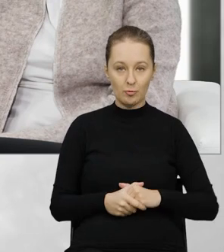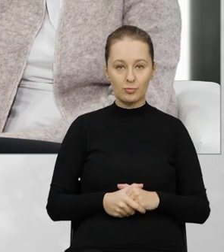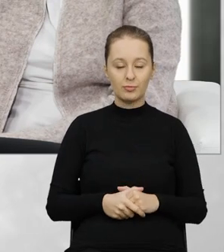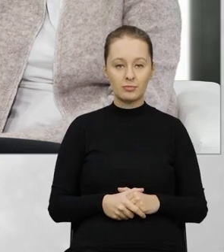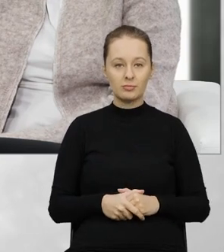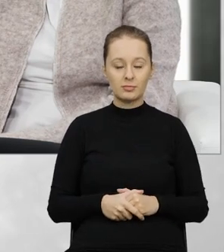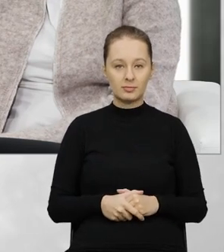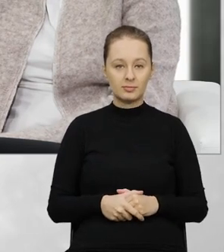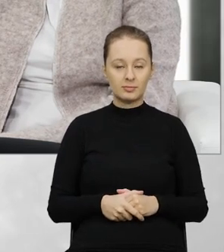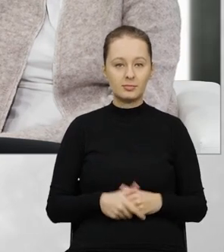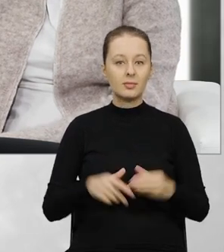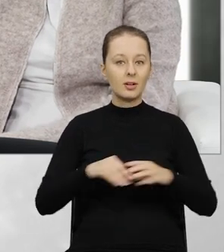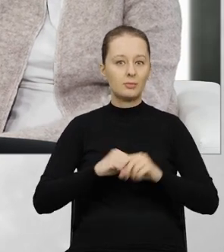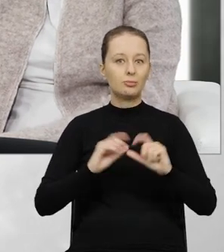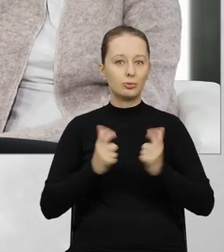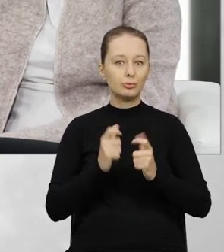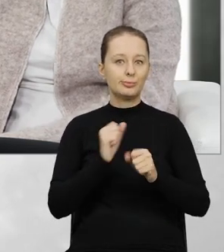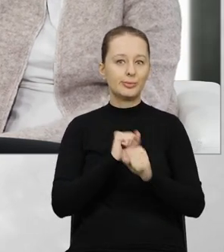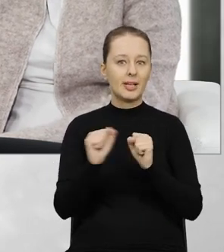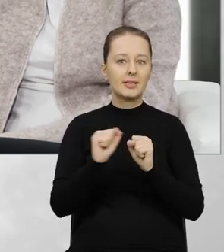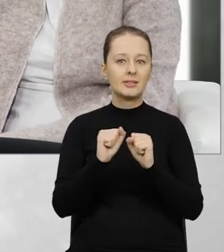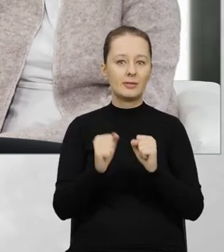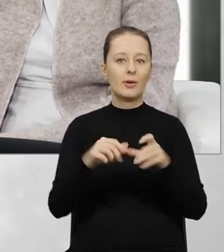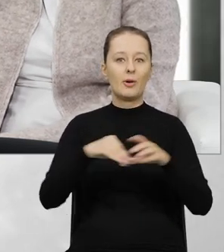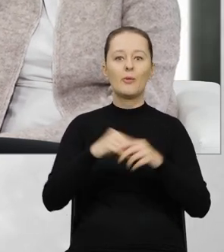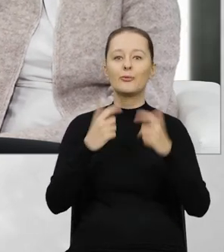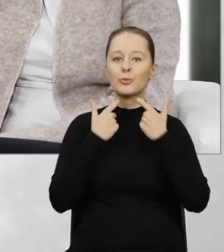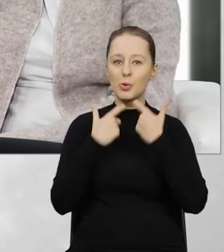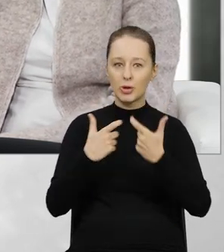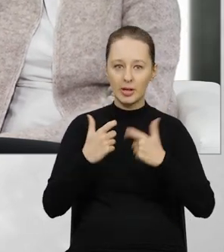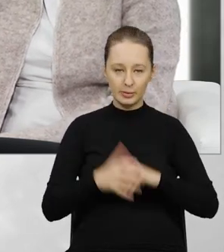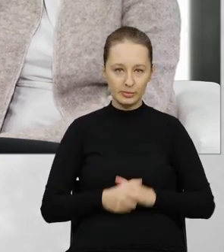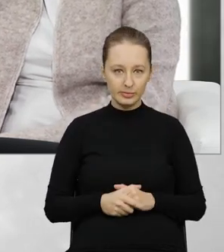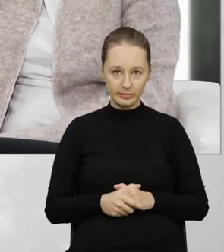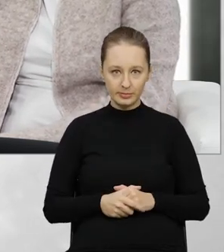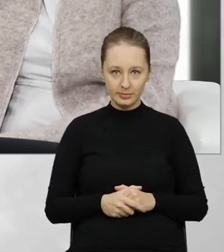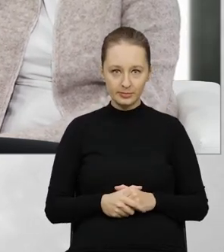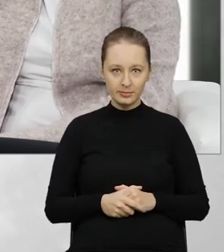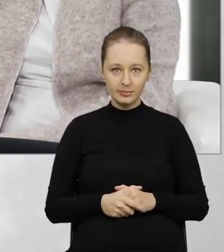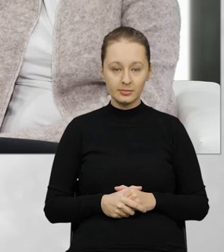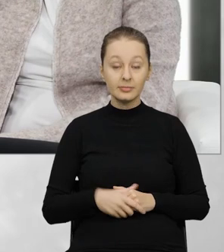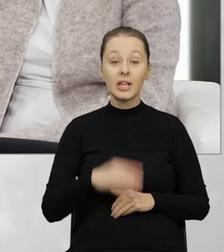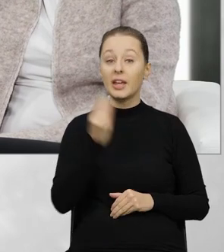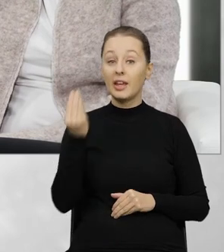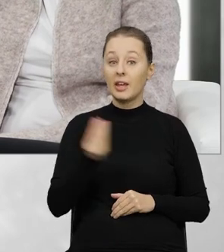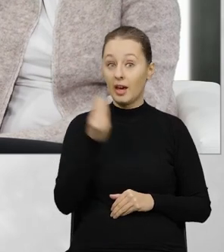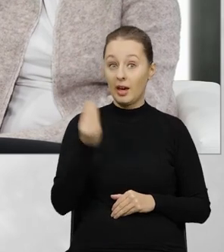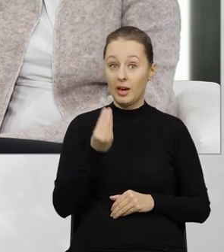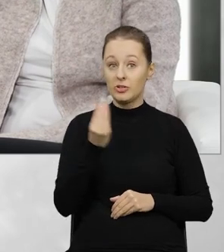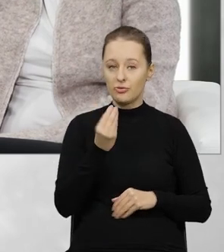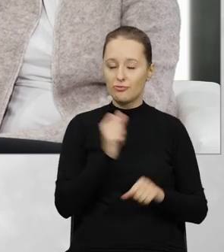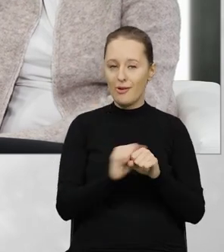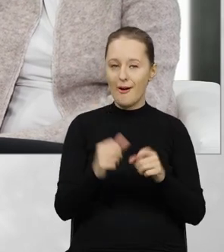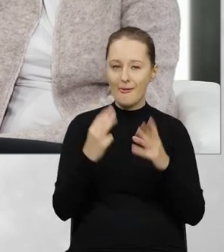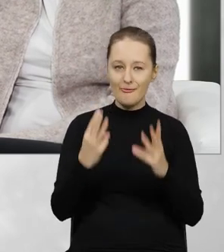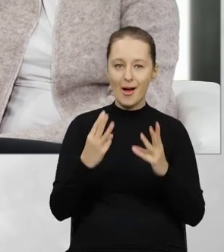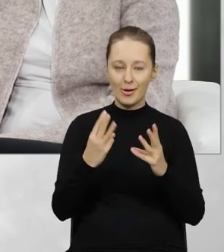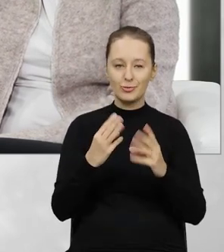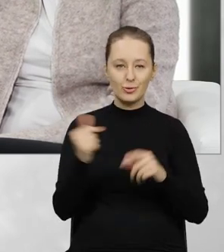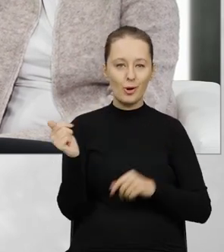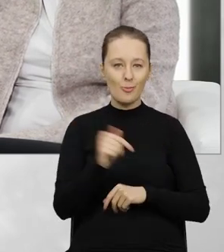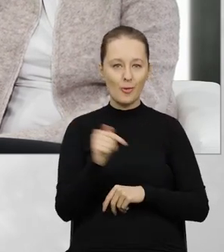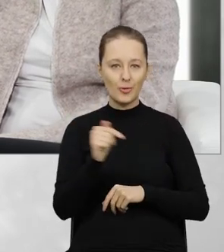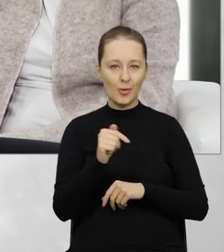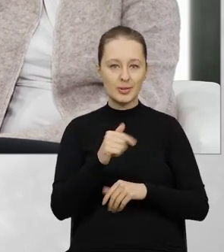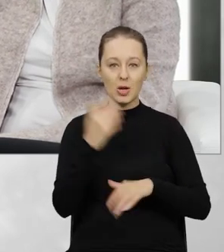Zgodnie z zawartością, z informacjami, które znajdują się w tym zgłoszeniu. No i jest jeszcze również istotny